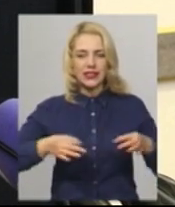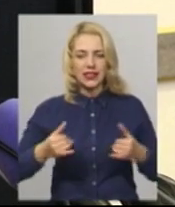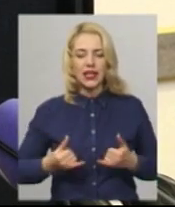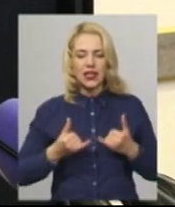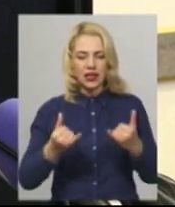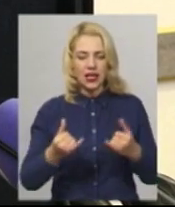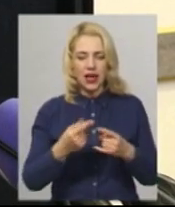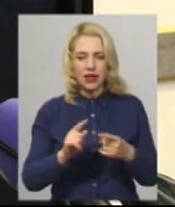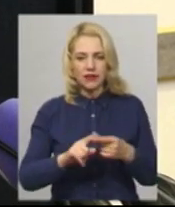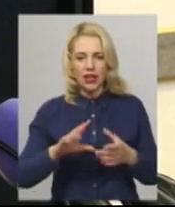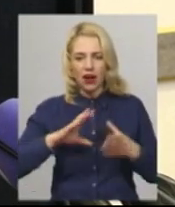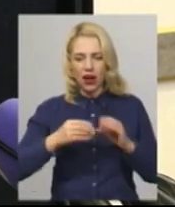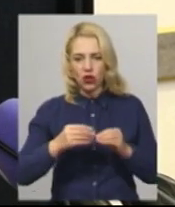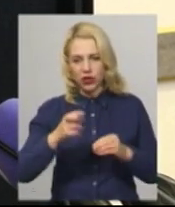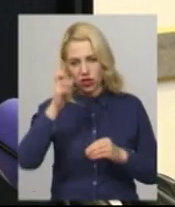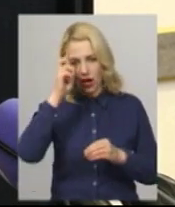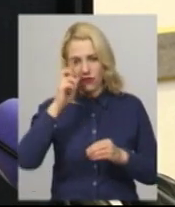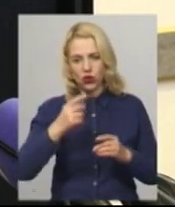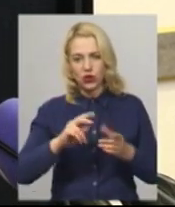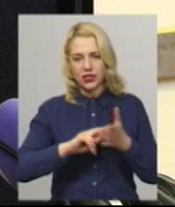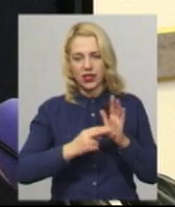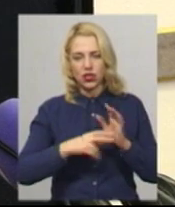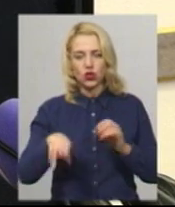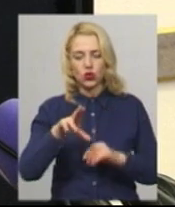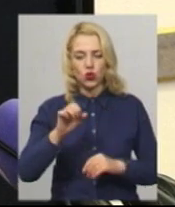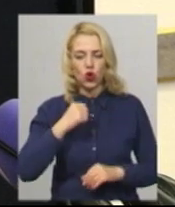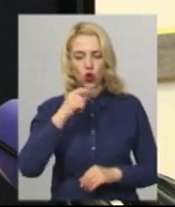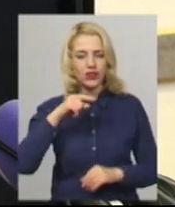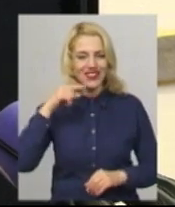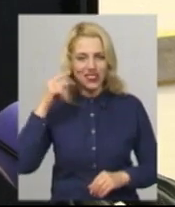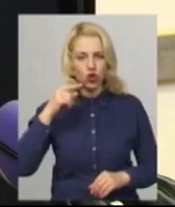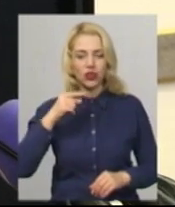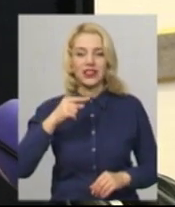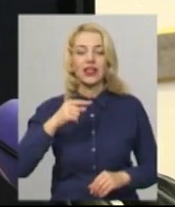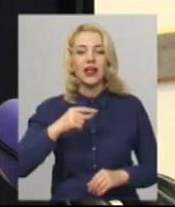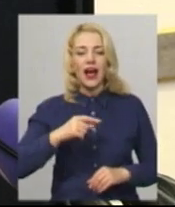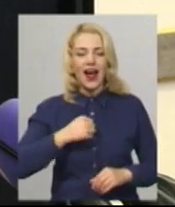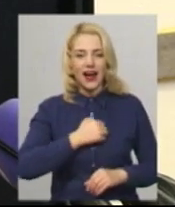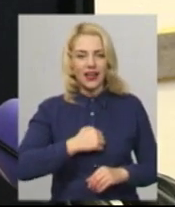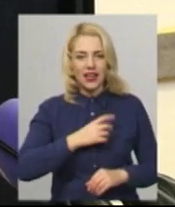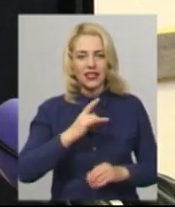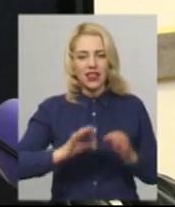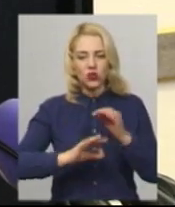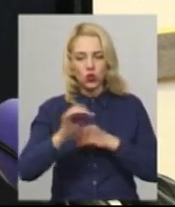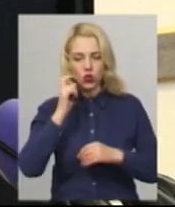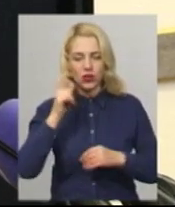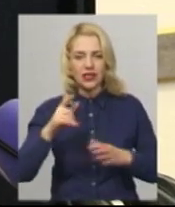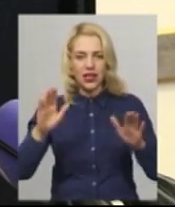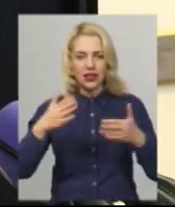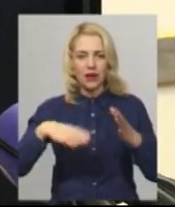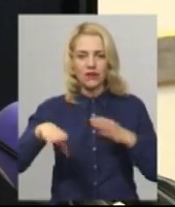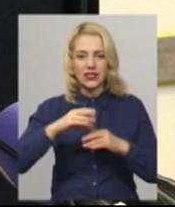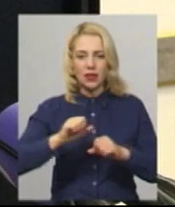загальнодержавної стратегії перемовинах щодо російської агресії на Сході України. Закликаємо також всі патріотичні сили,